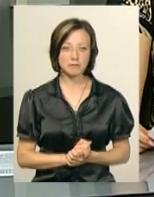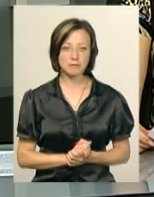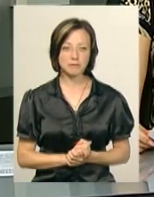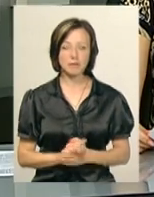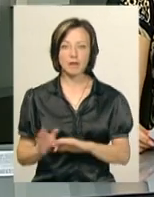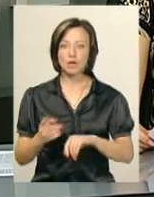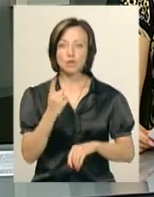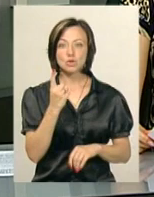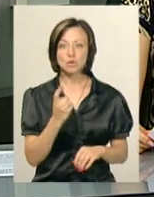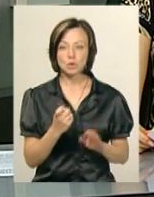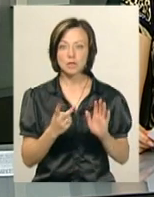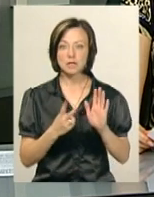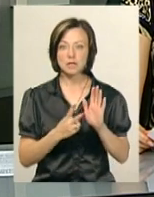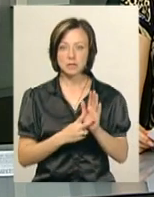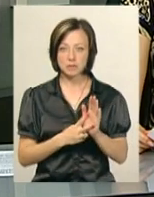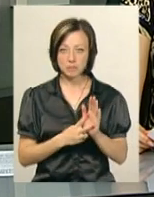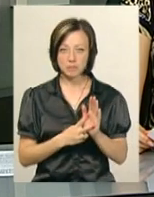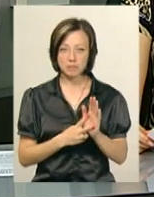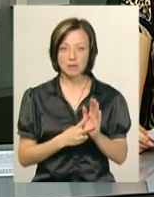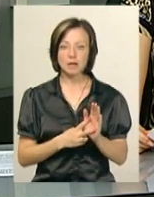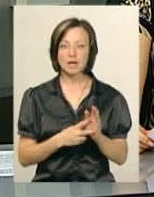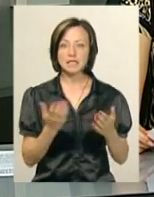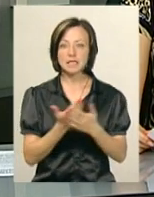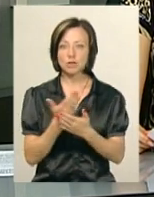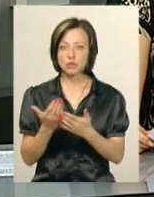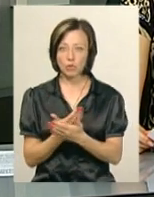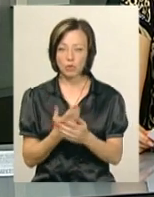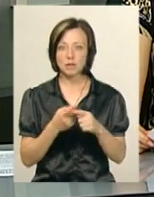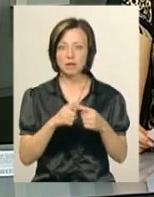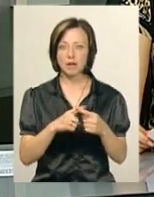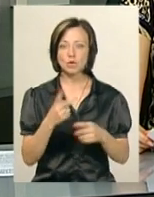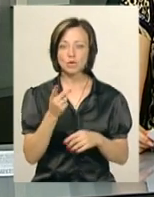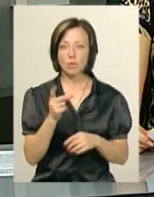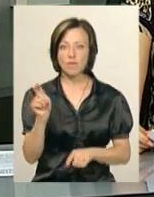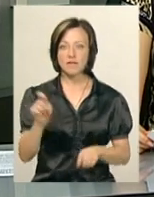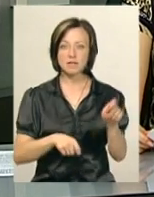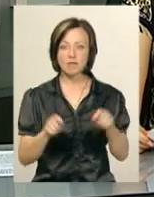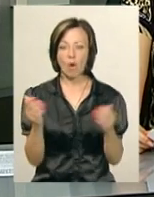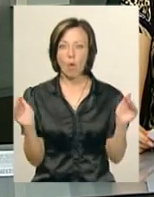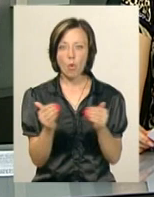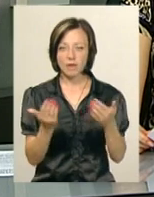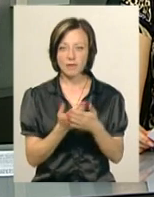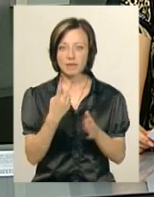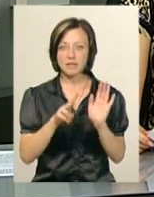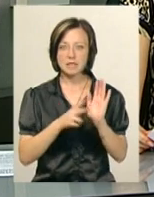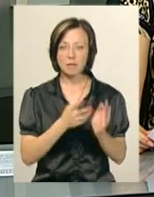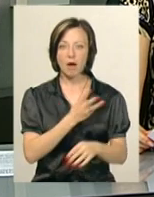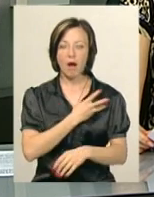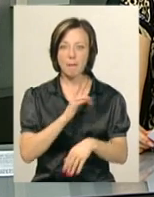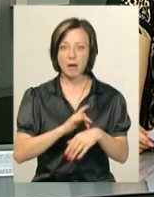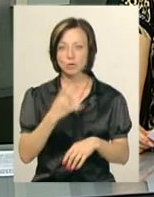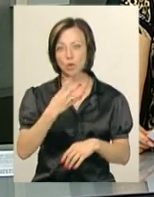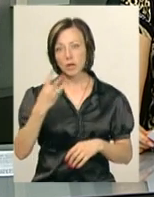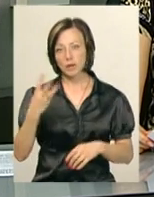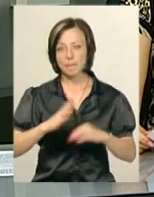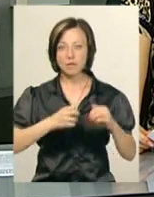107 стрічок склали шорт-лист другого міжнародного фестивалю короткометражик «Бруківка». З них 27 аматорських, 43